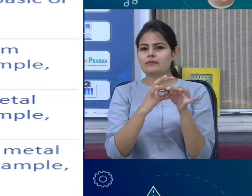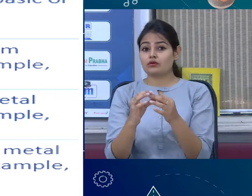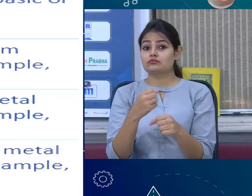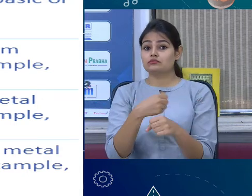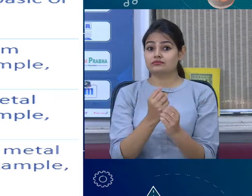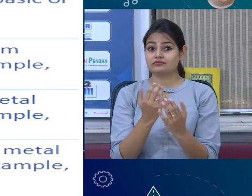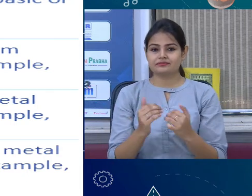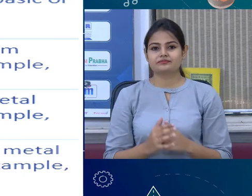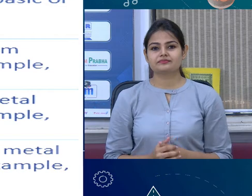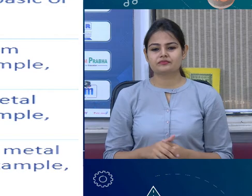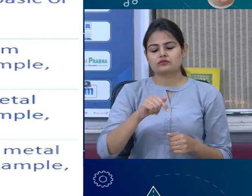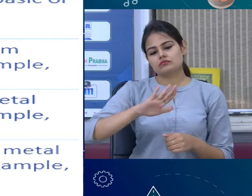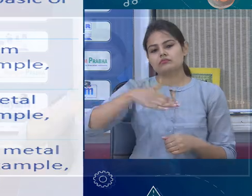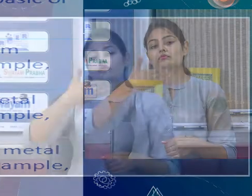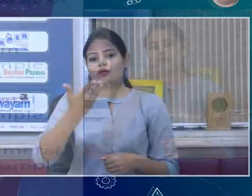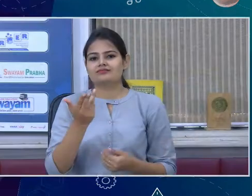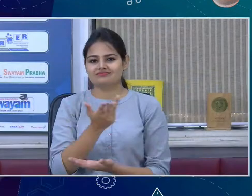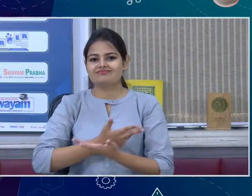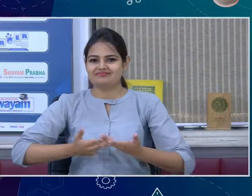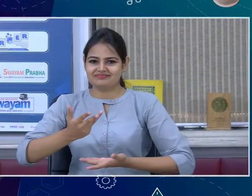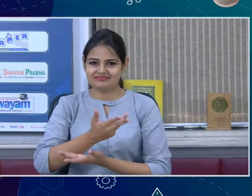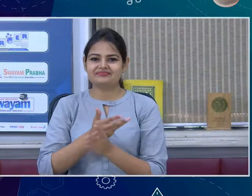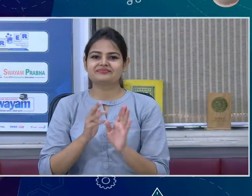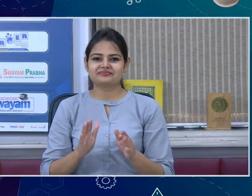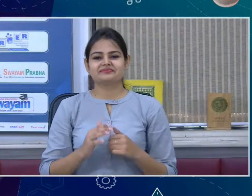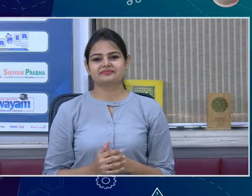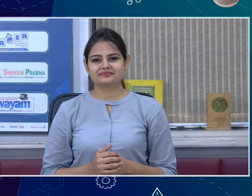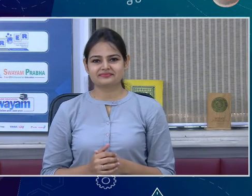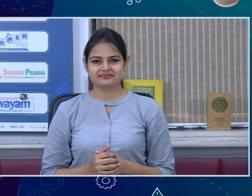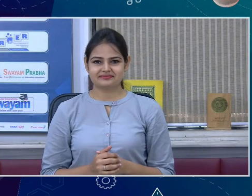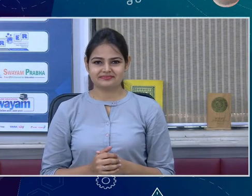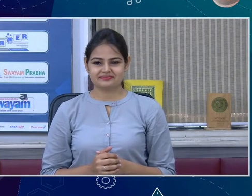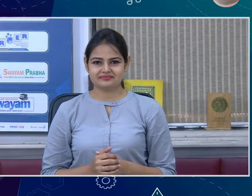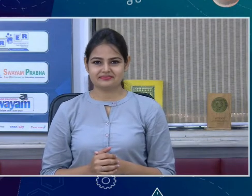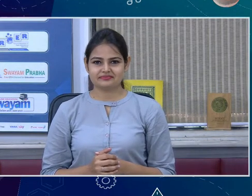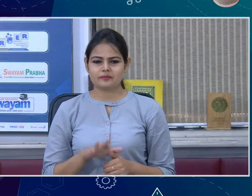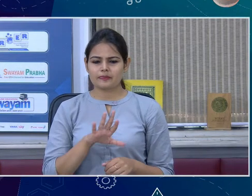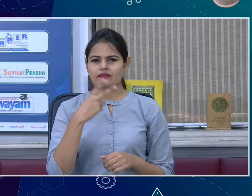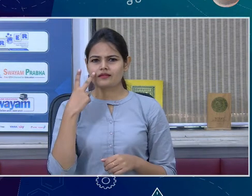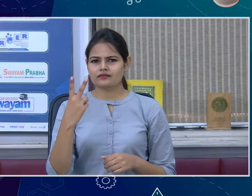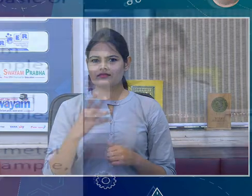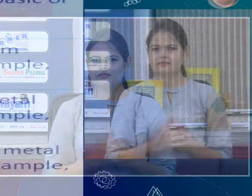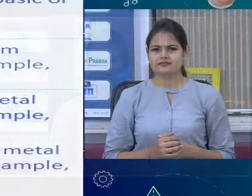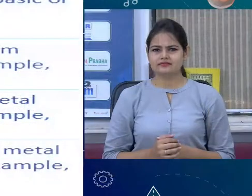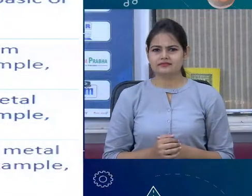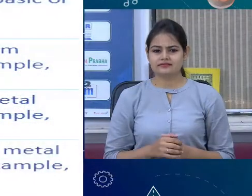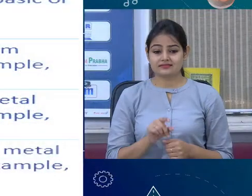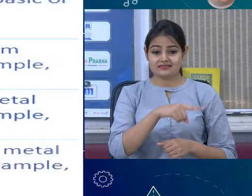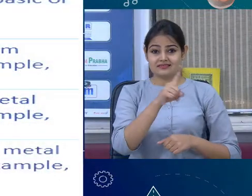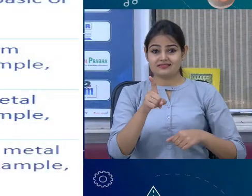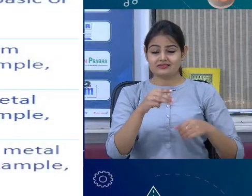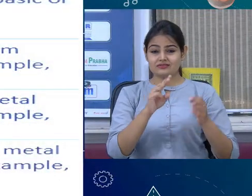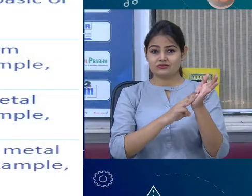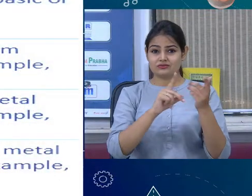इस chapter के later part में भी जानेगे, कि वो एक ionic type of bond form करता so we see that metals form basic oxides with